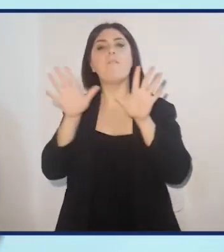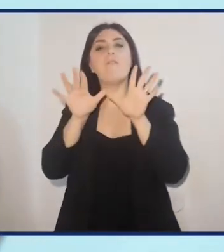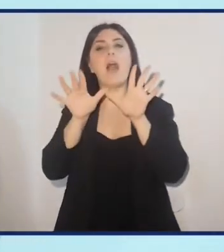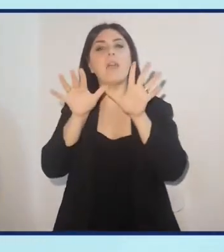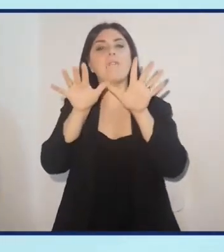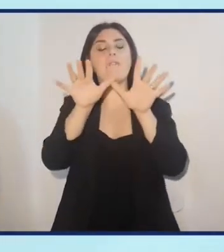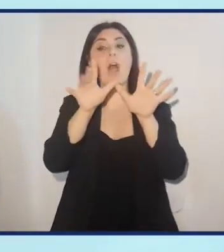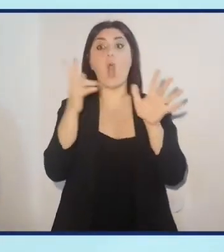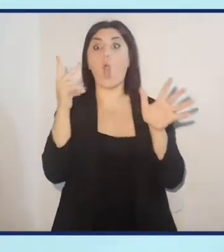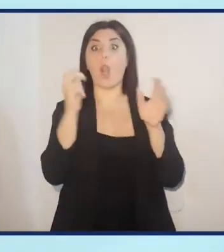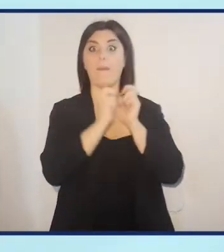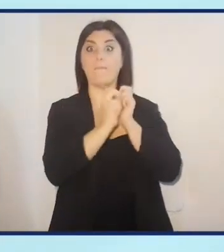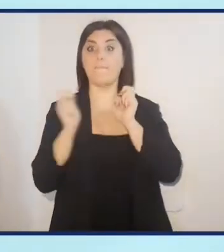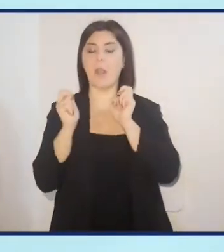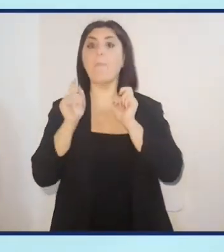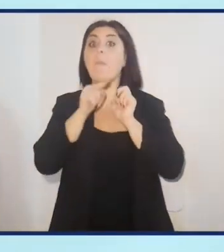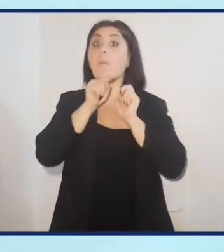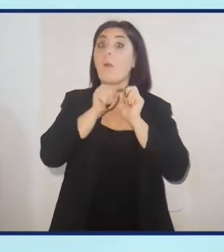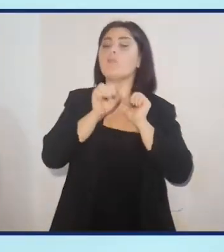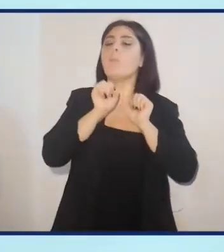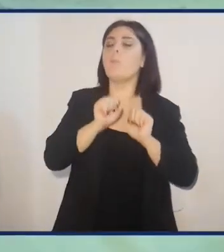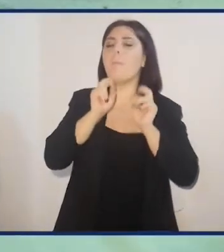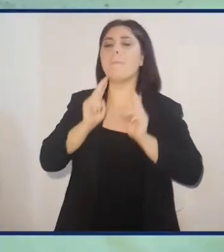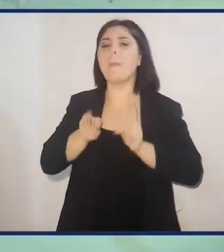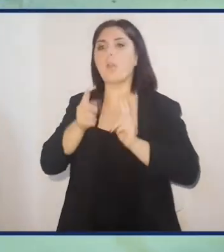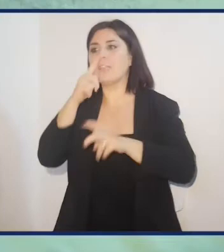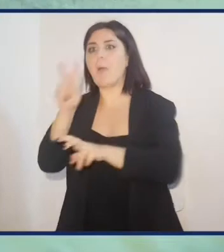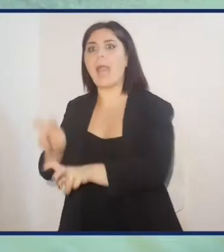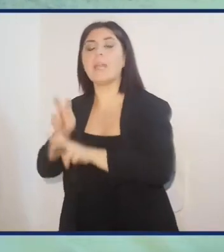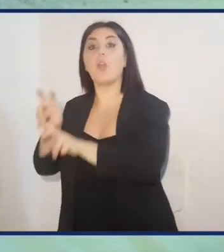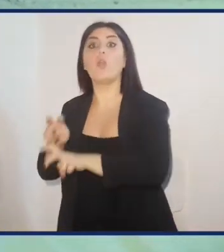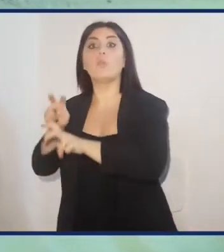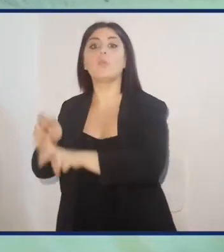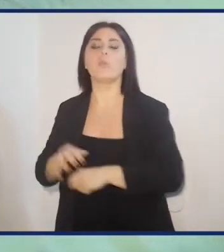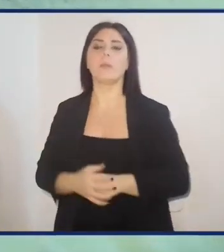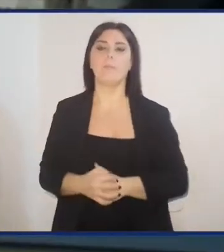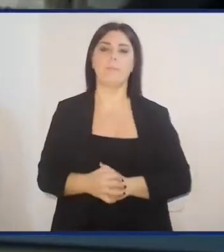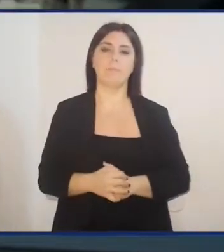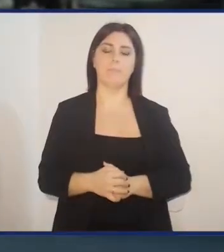colorate, che però possono anche essere pericolose per l'agricoltura.